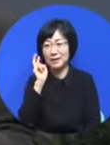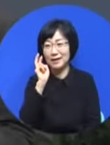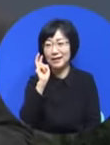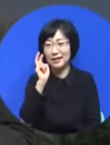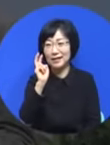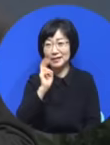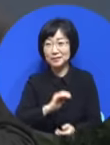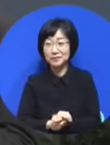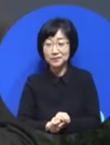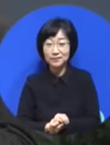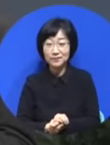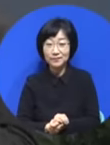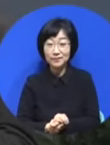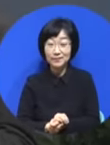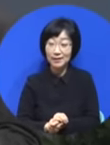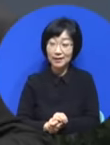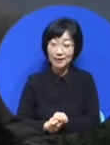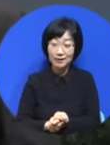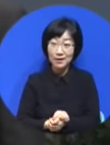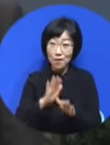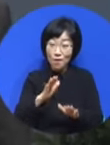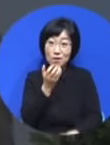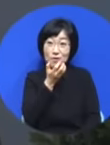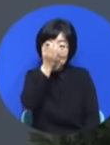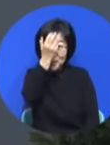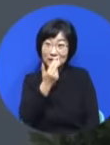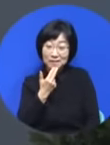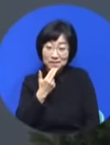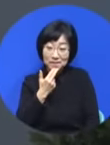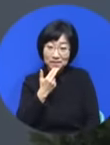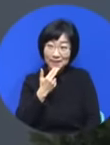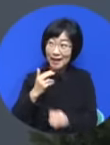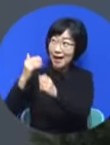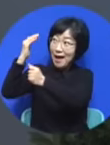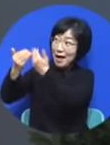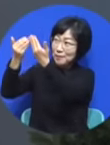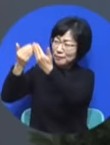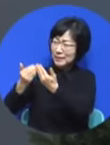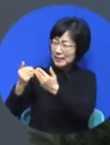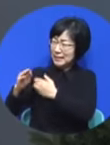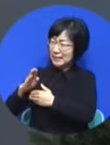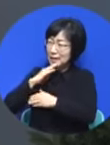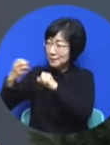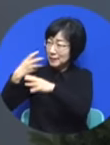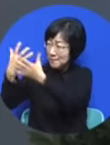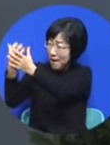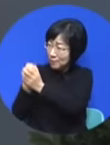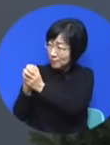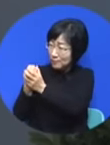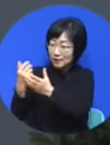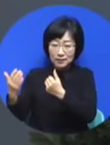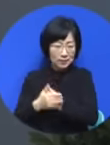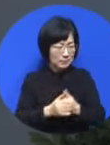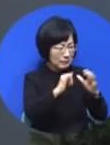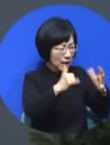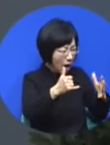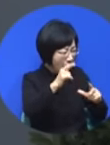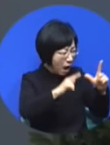요셉은 진짜 응답을 가지고 있었기 때문에 세상에 있는 많은 문제들이 원망이 아닌 갱신이었습니다.